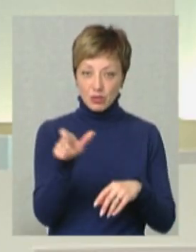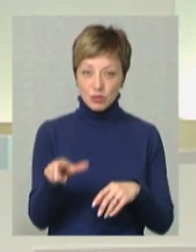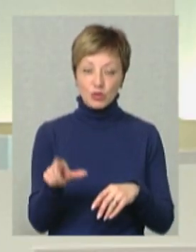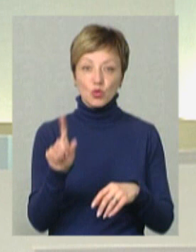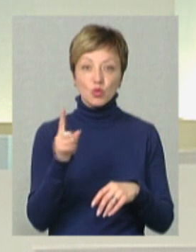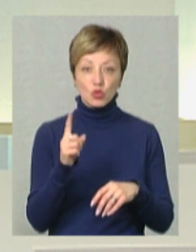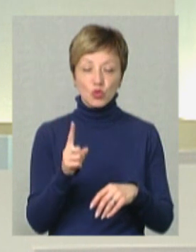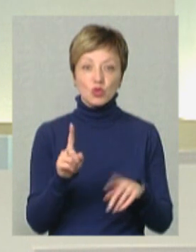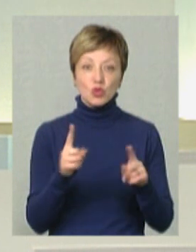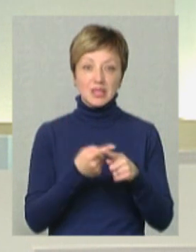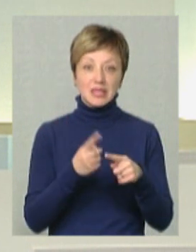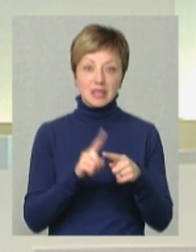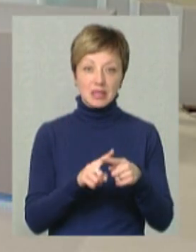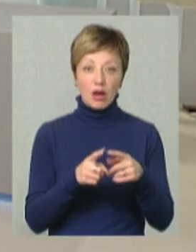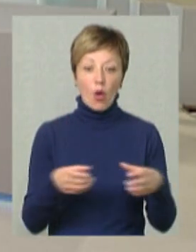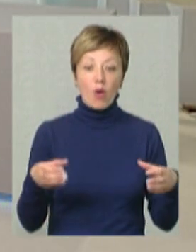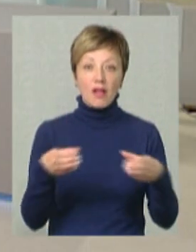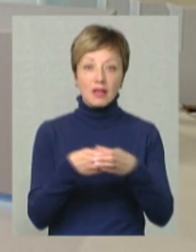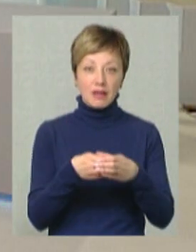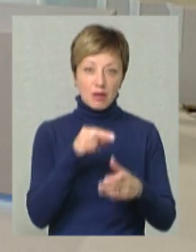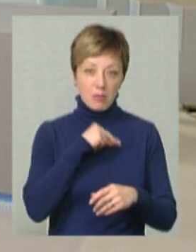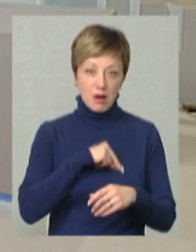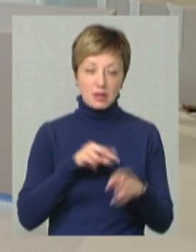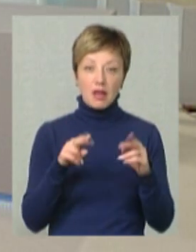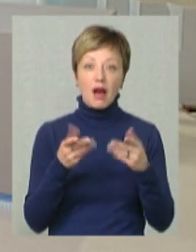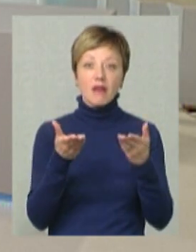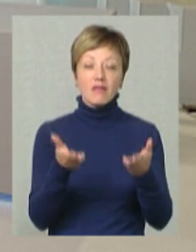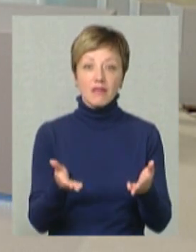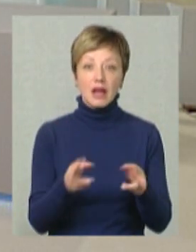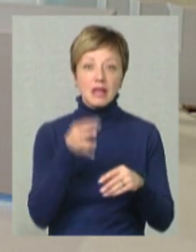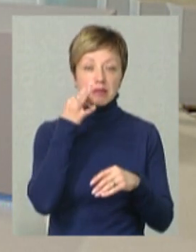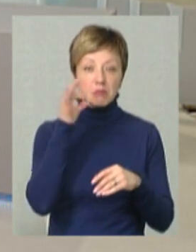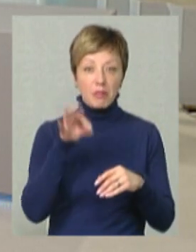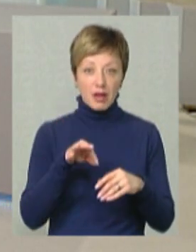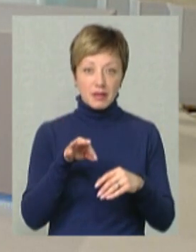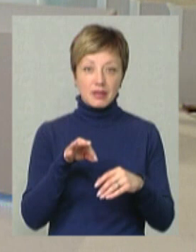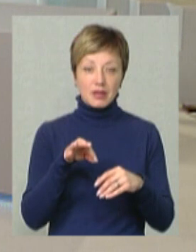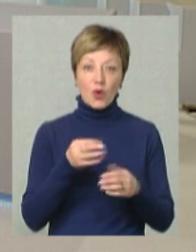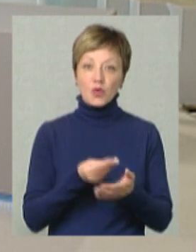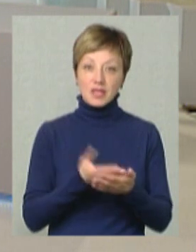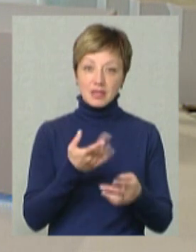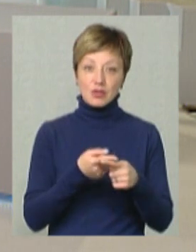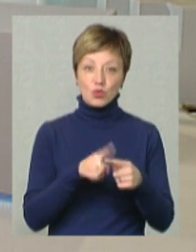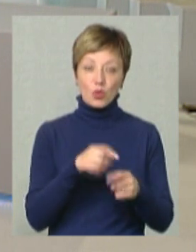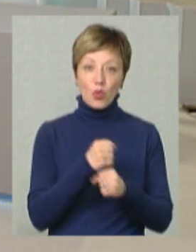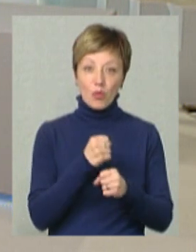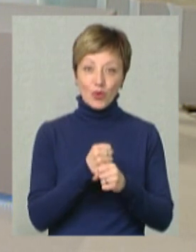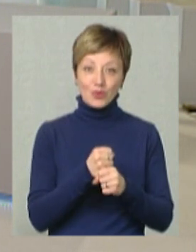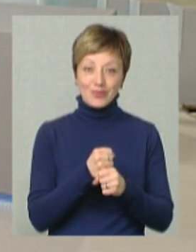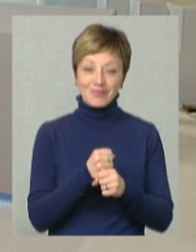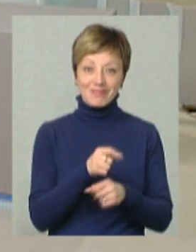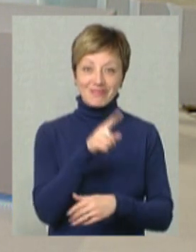що дійсно це колективна праця. Як ви, як експерт, оцінити цю роботу?